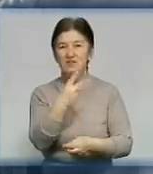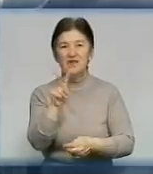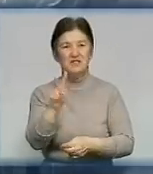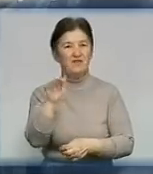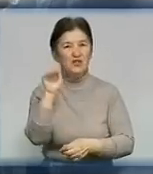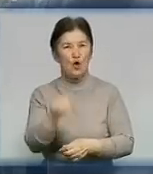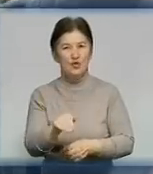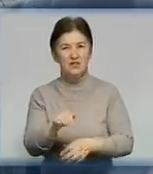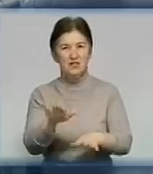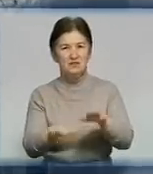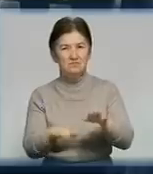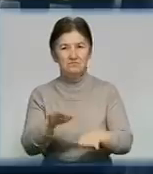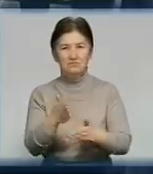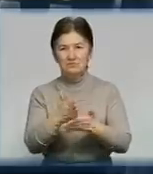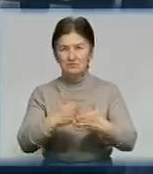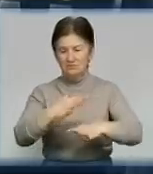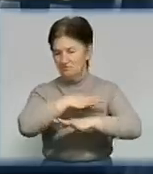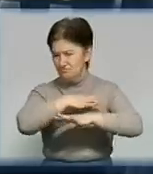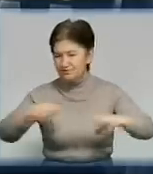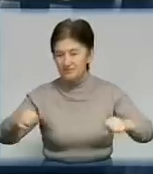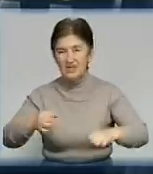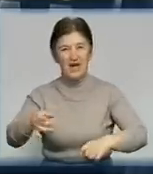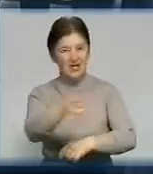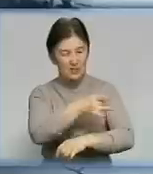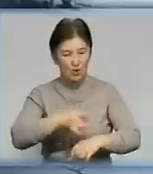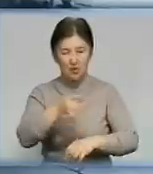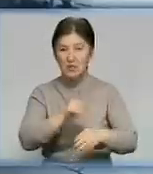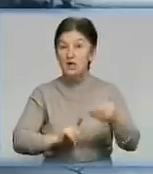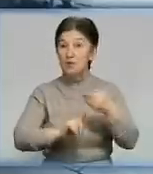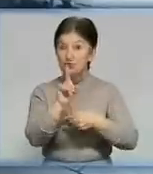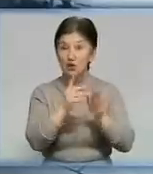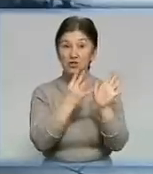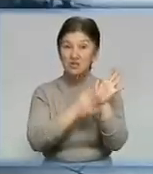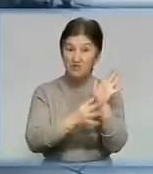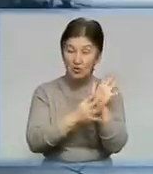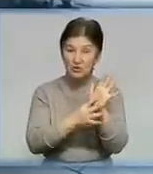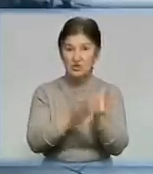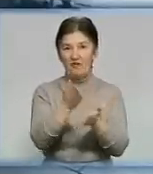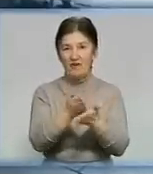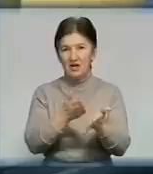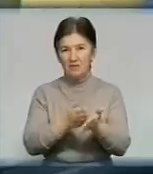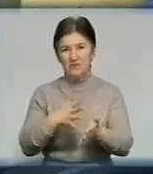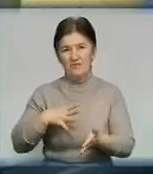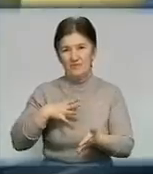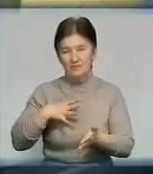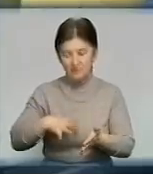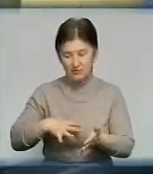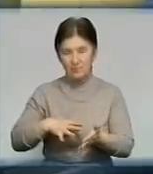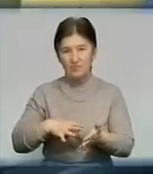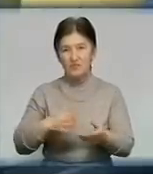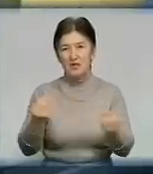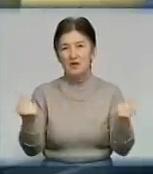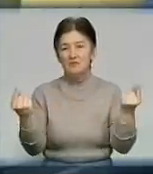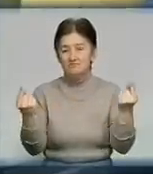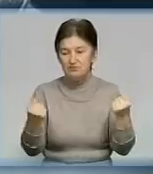хліба на добу. Продукція розходилася у межах району. На початку 90-х років хлібозавод переживав найгірші часи. Попит на хліб різко